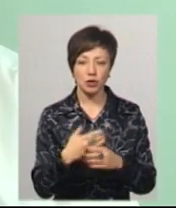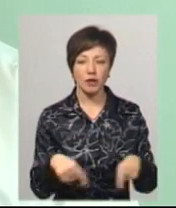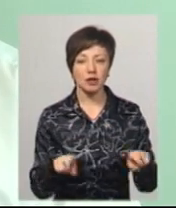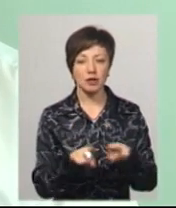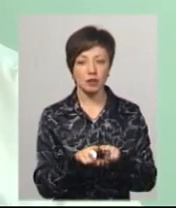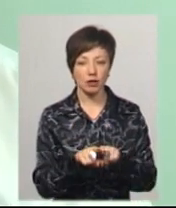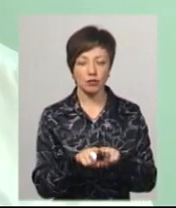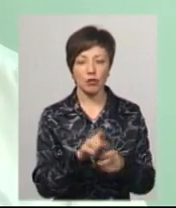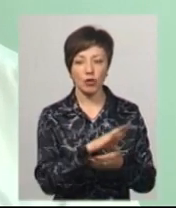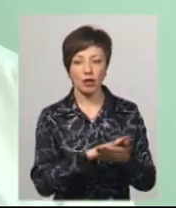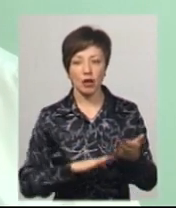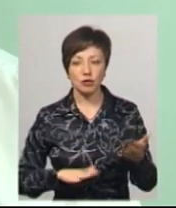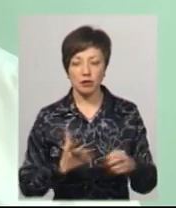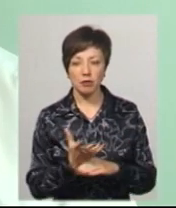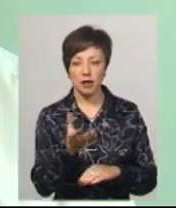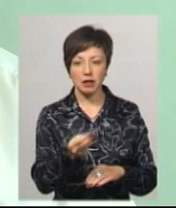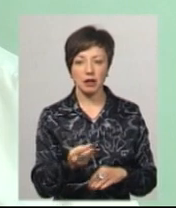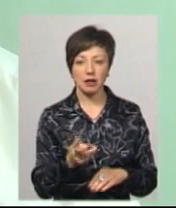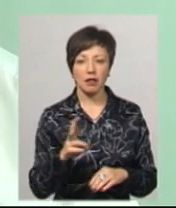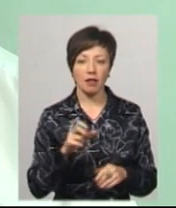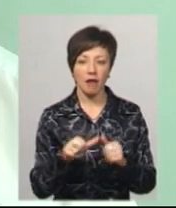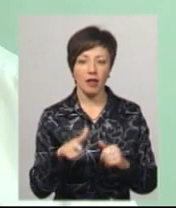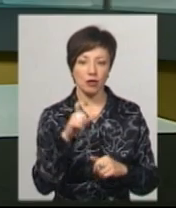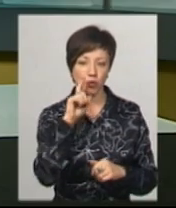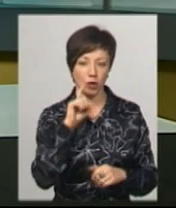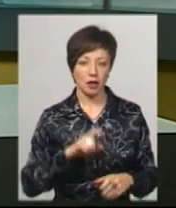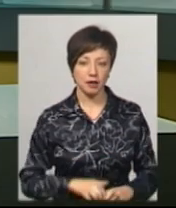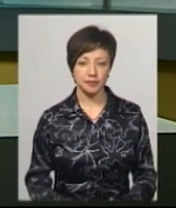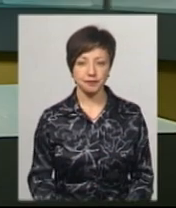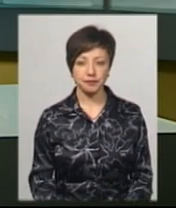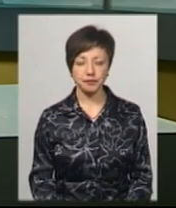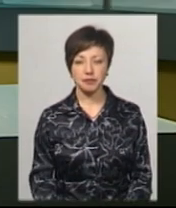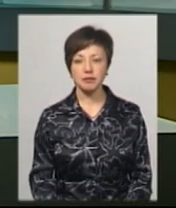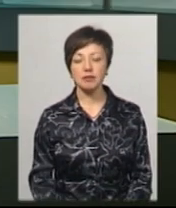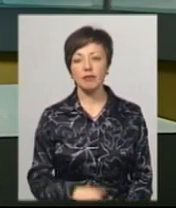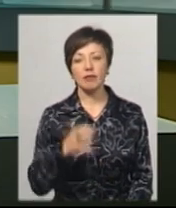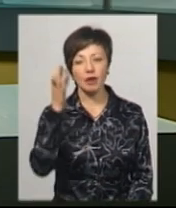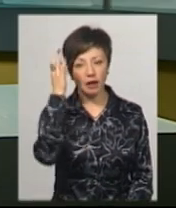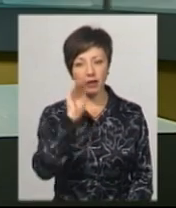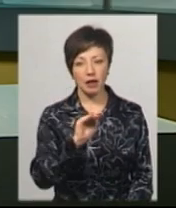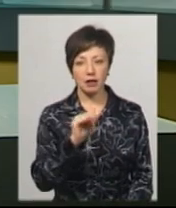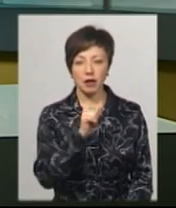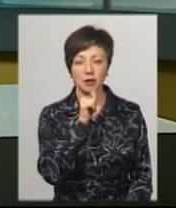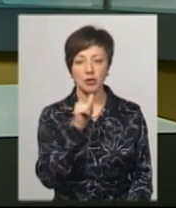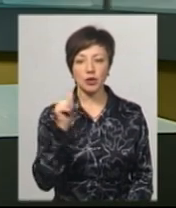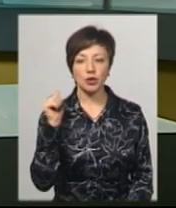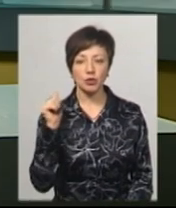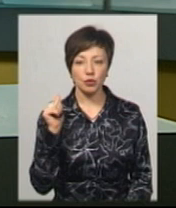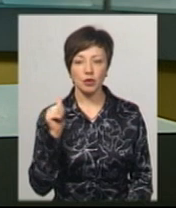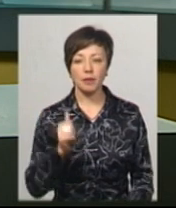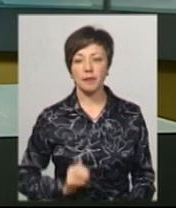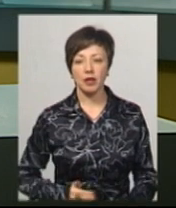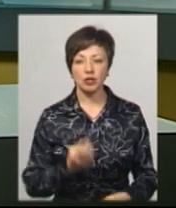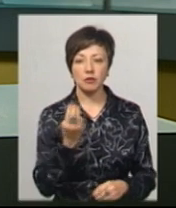в подальшому сплатити їх НАК «Нафтогаз України». Нагадаю, майно підприємства «Шепетівка Енергоінвест»